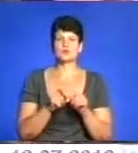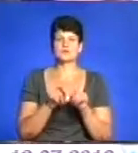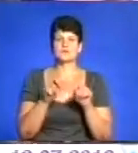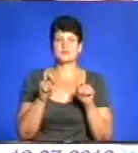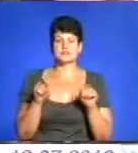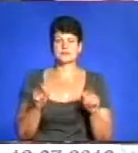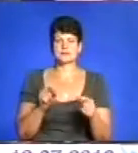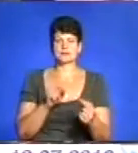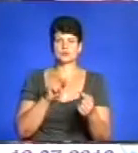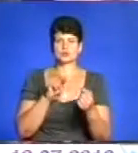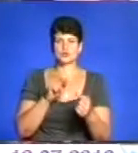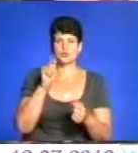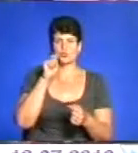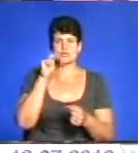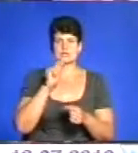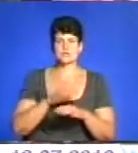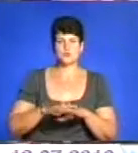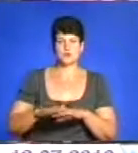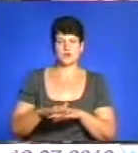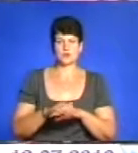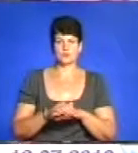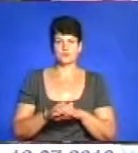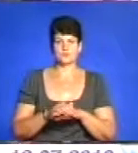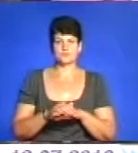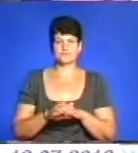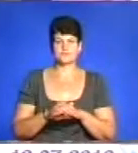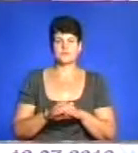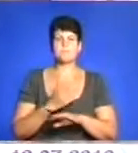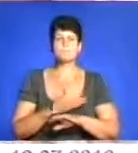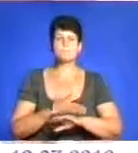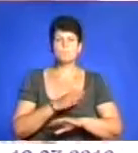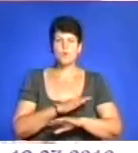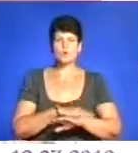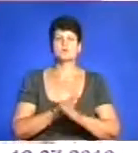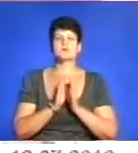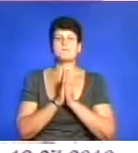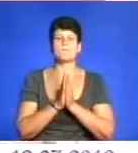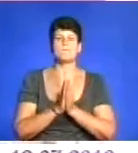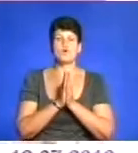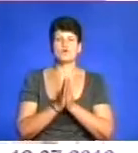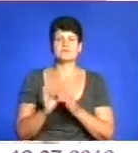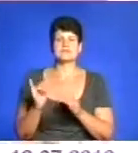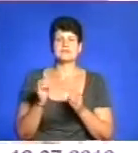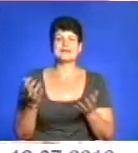супроти українського народу. І Польща молиться і підтримує Україну.